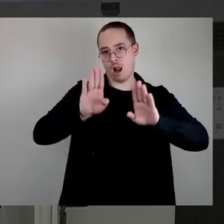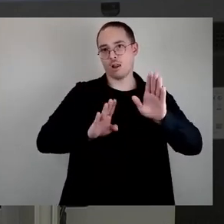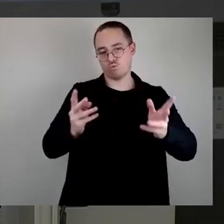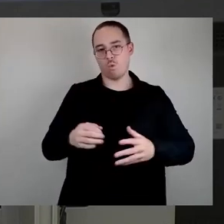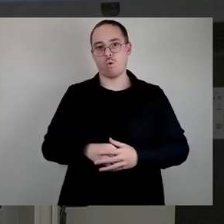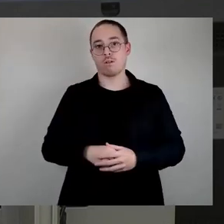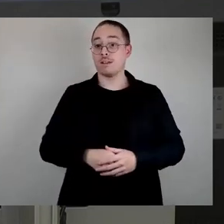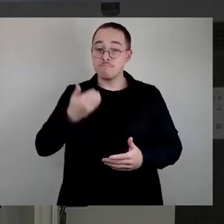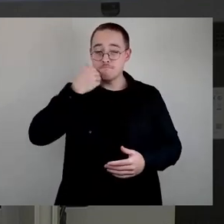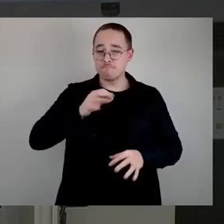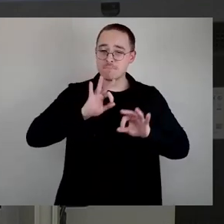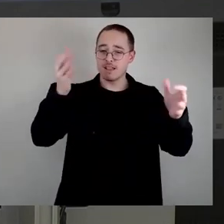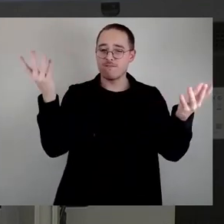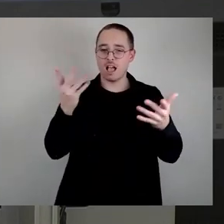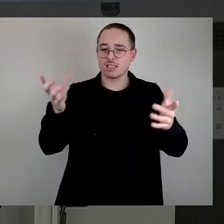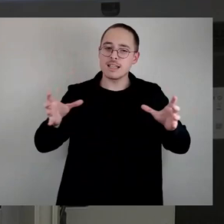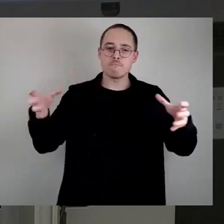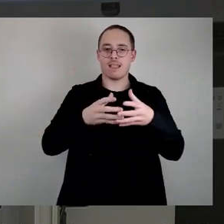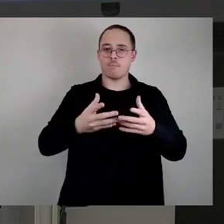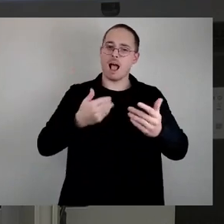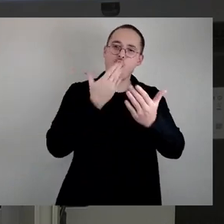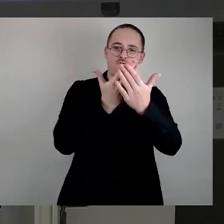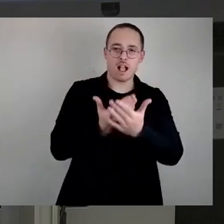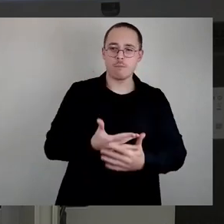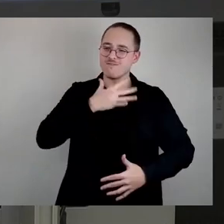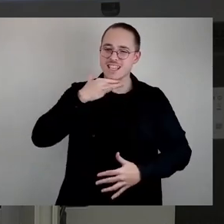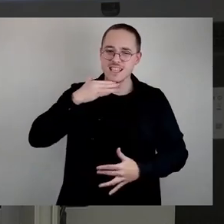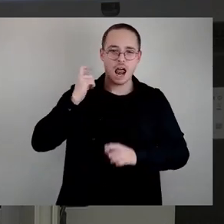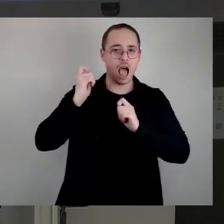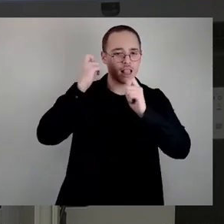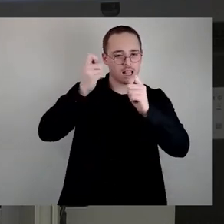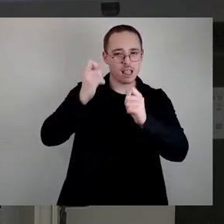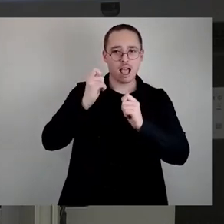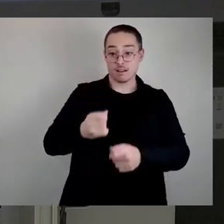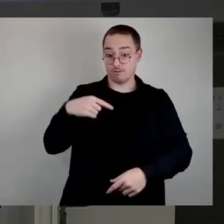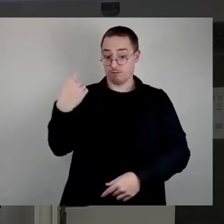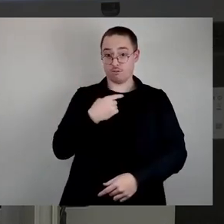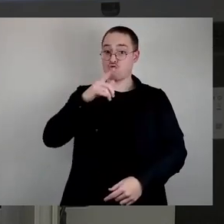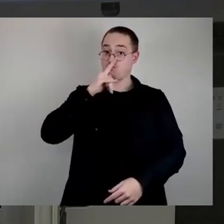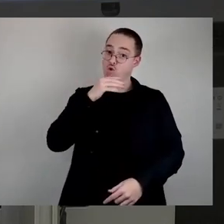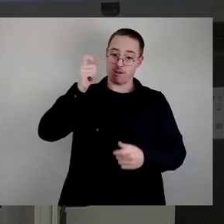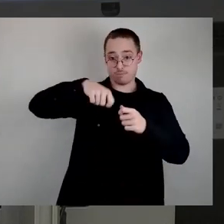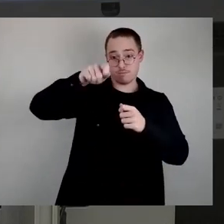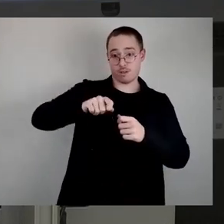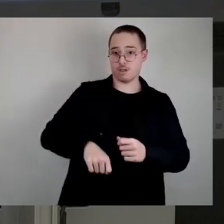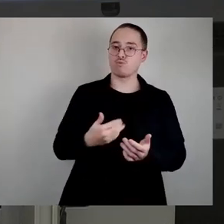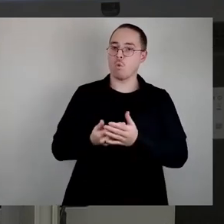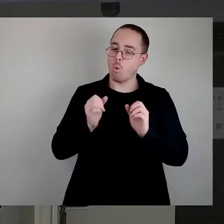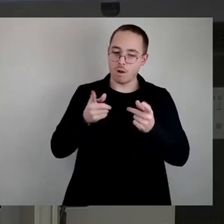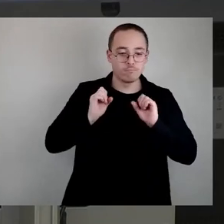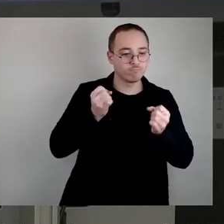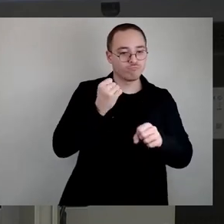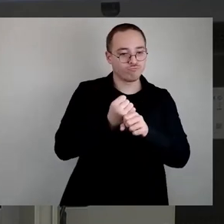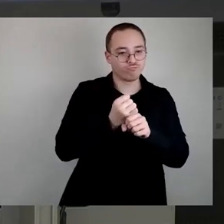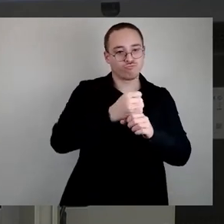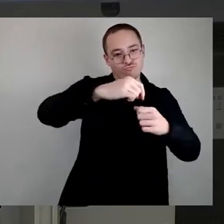Aufgaben und die vielen Anträge, dieser Stadtrat noch nicht behandelt hat, so behandeln, dass wir bis zum Ende der Amtszeit